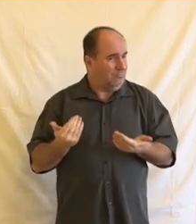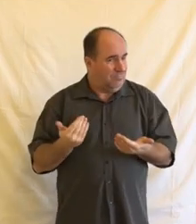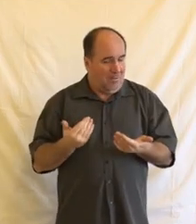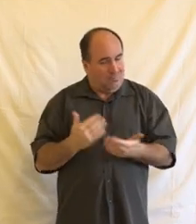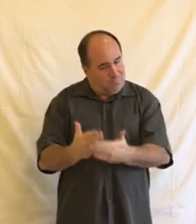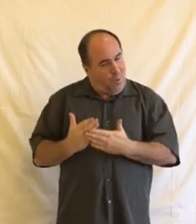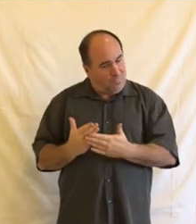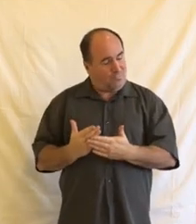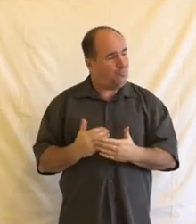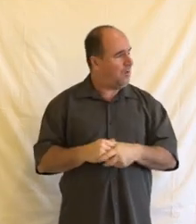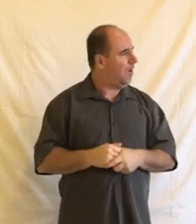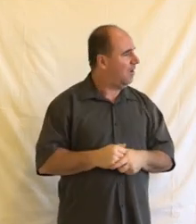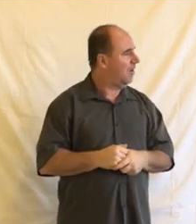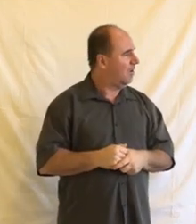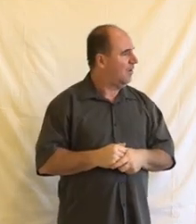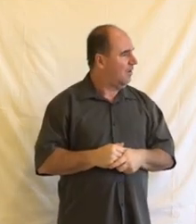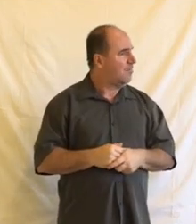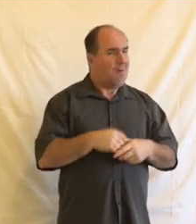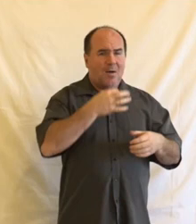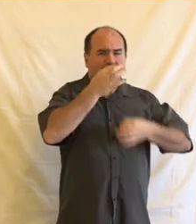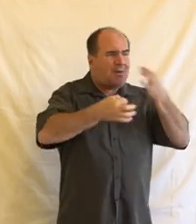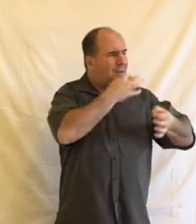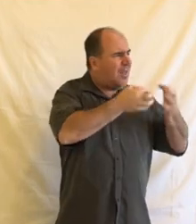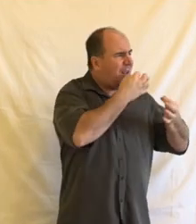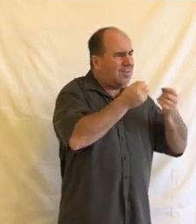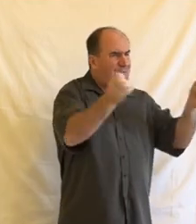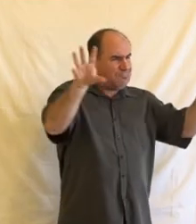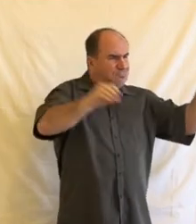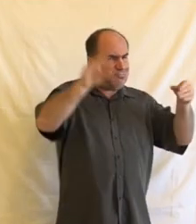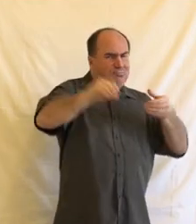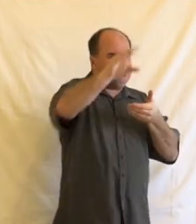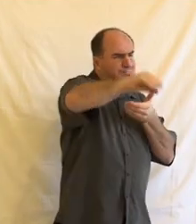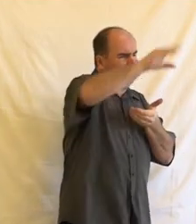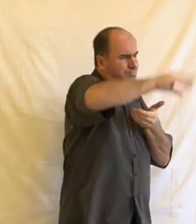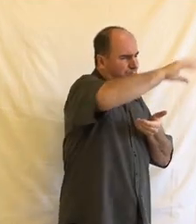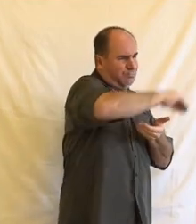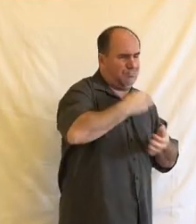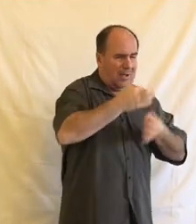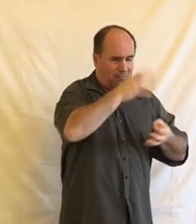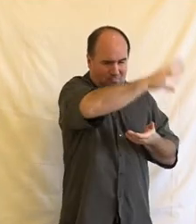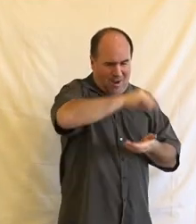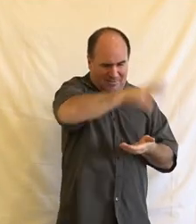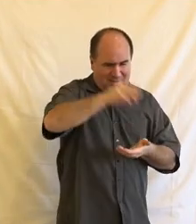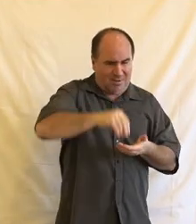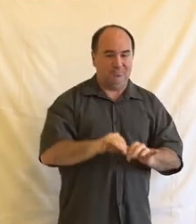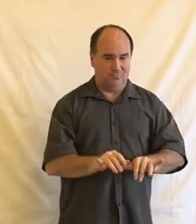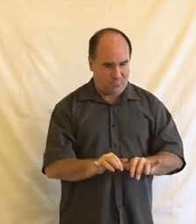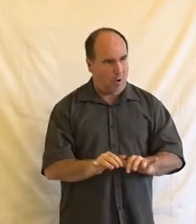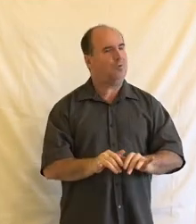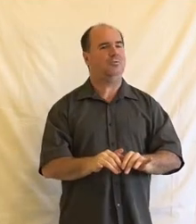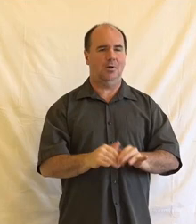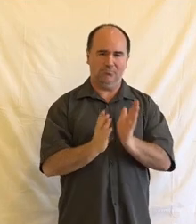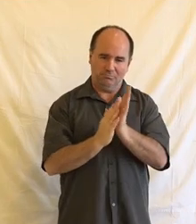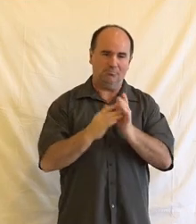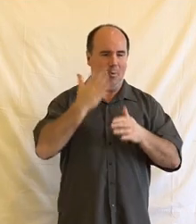pomocníky, zvlášť když jde o obrovské množství dat, zpracovávání různých druhů údajů, ať už osobních nebo jiných. A myslím si,